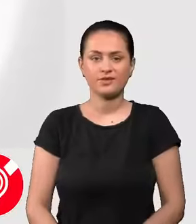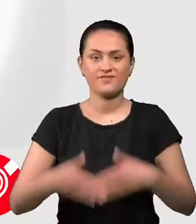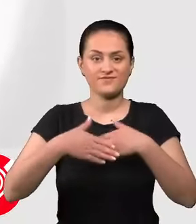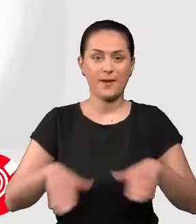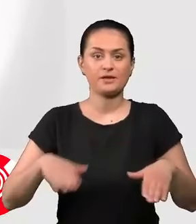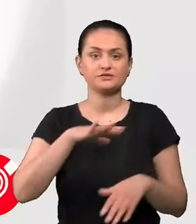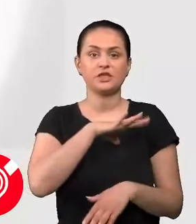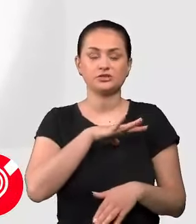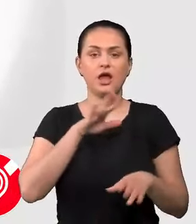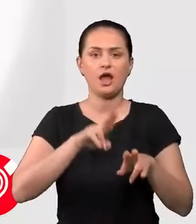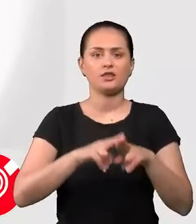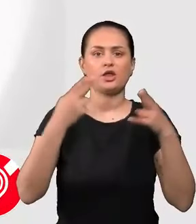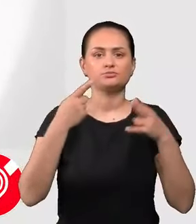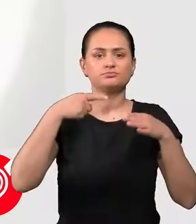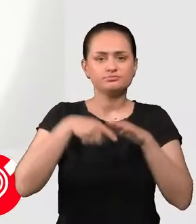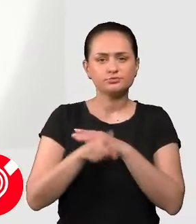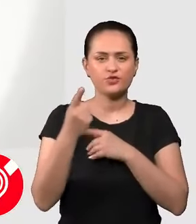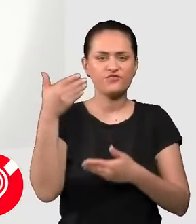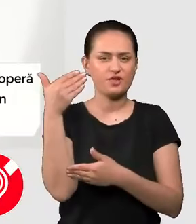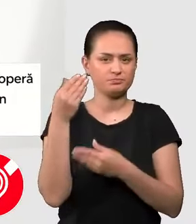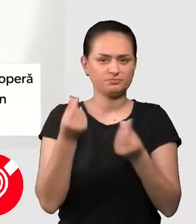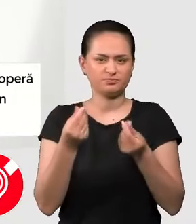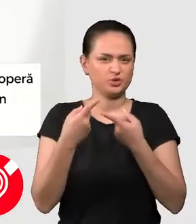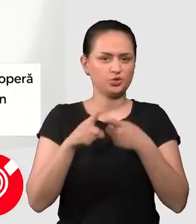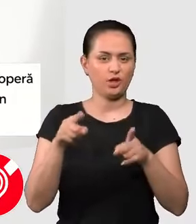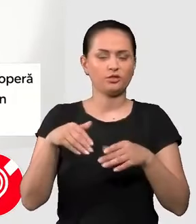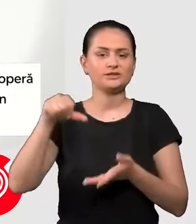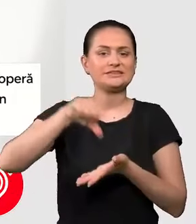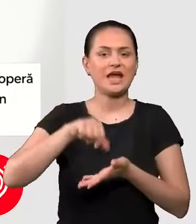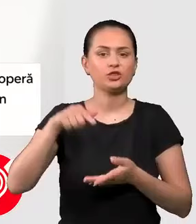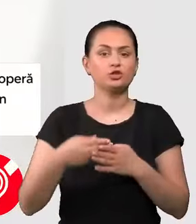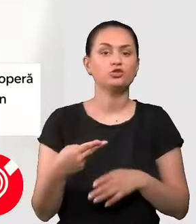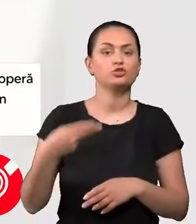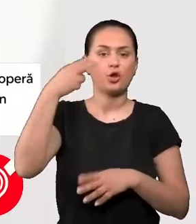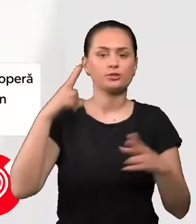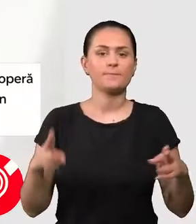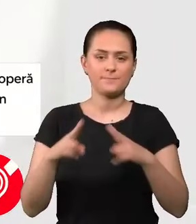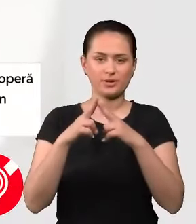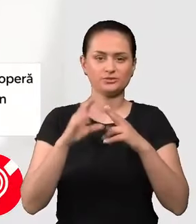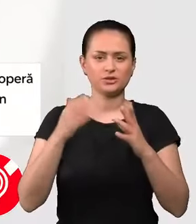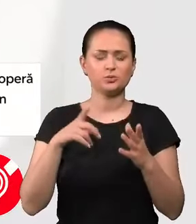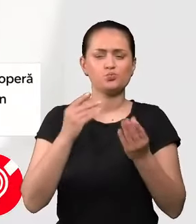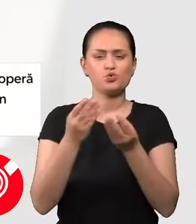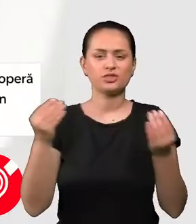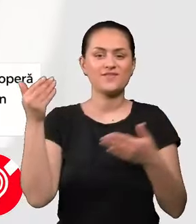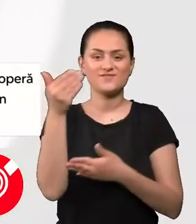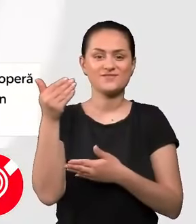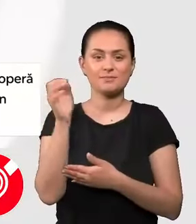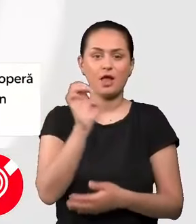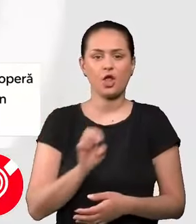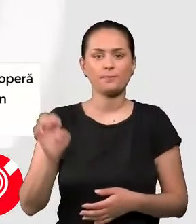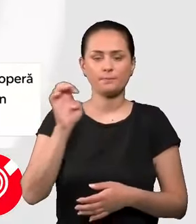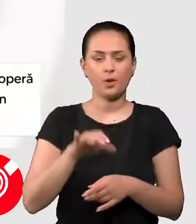Vame și francezi au descoperit că prin intermediul unei companii dubioase cu sediul în Saint-Saint-Denis, în nordul